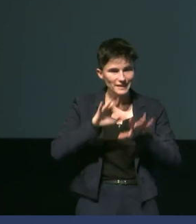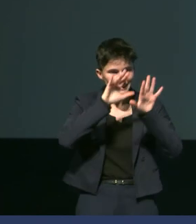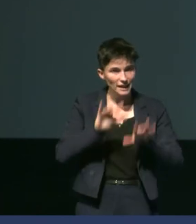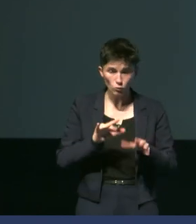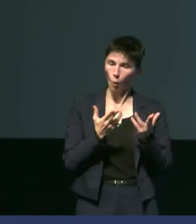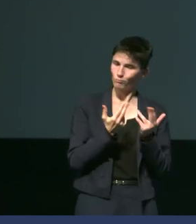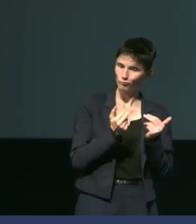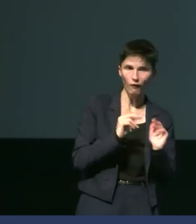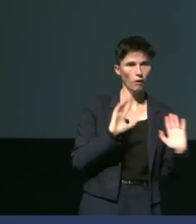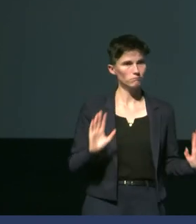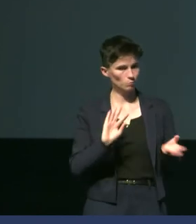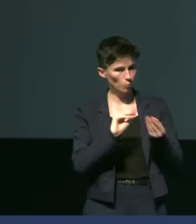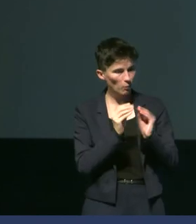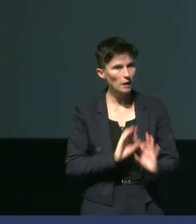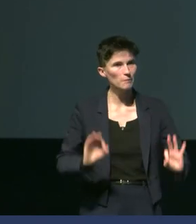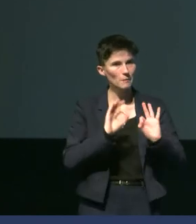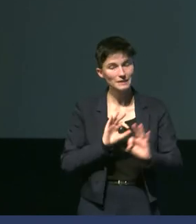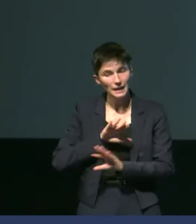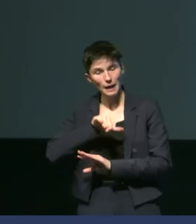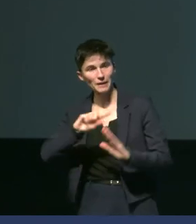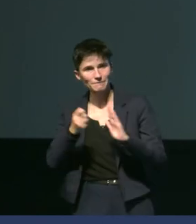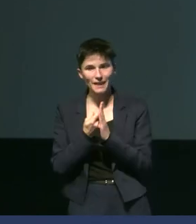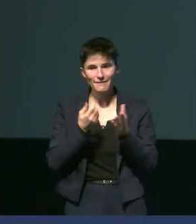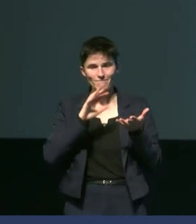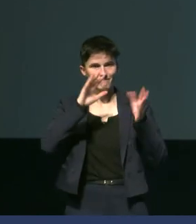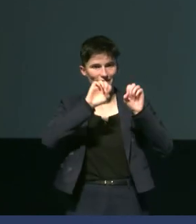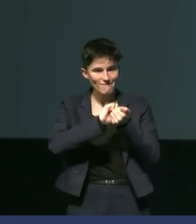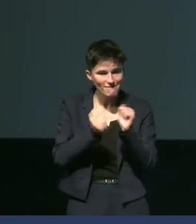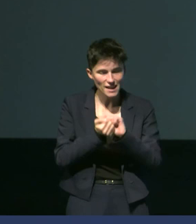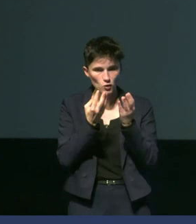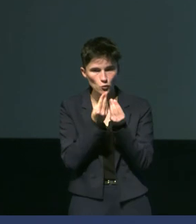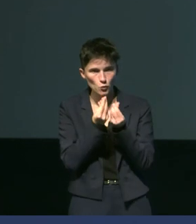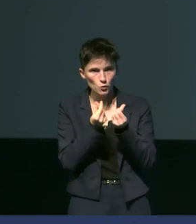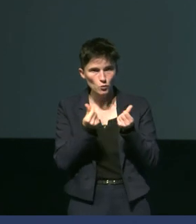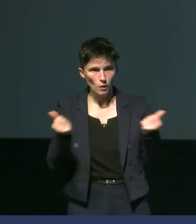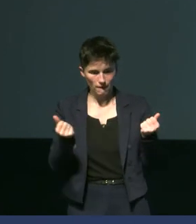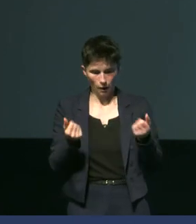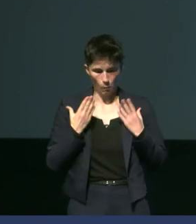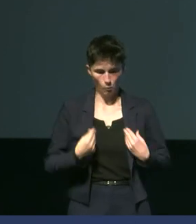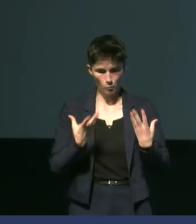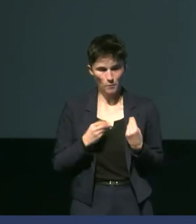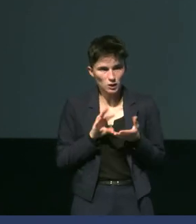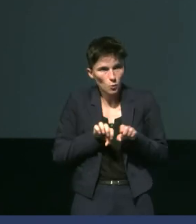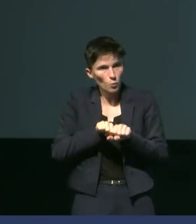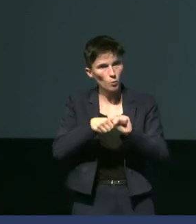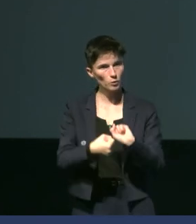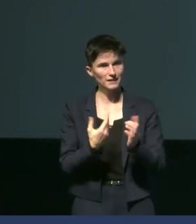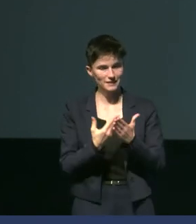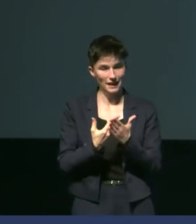va à peu près. Le problème, c'est quand la neige fond, va commencer à mouiller le plumage. Et si à ce moment-là, on a une rediminution des